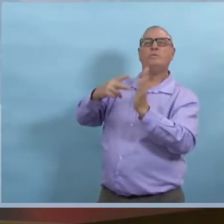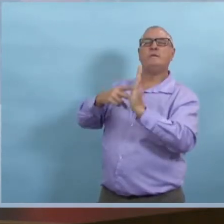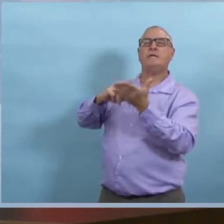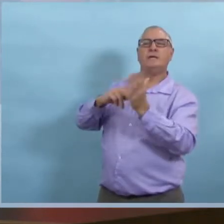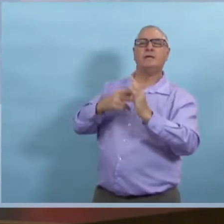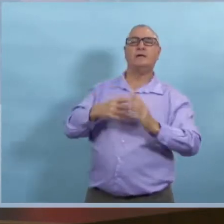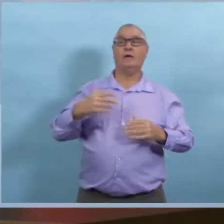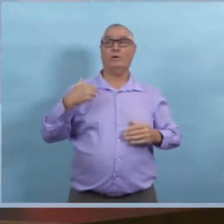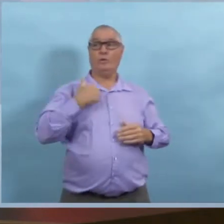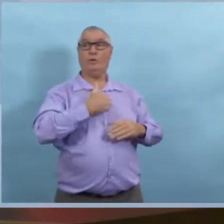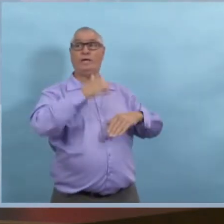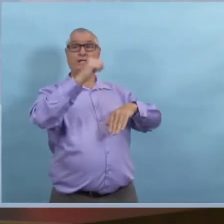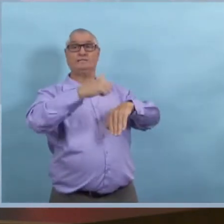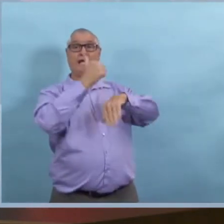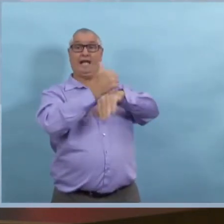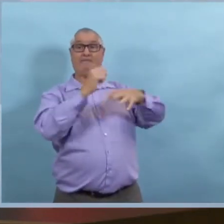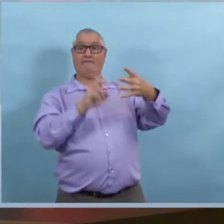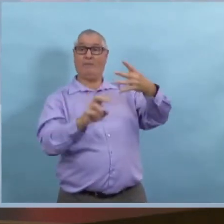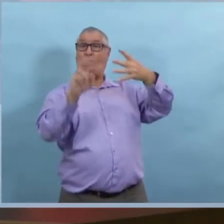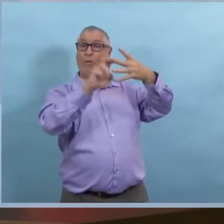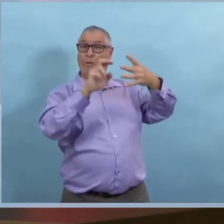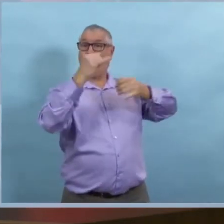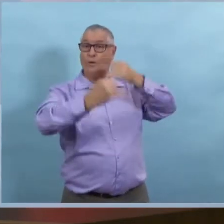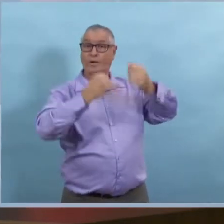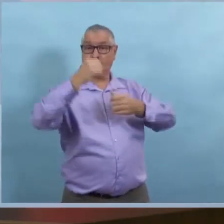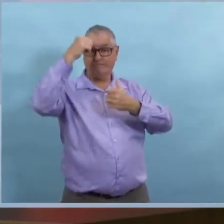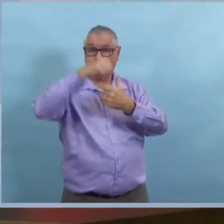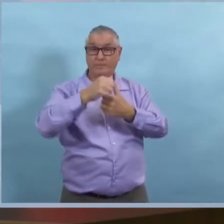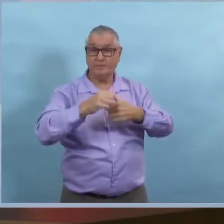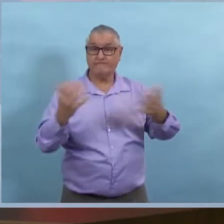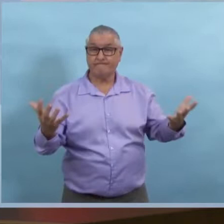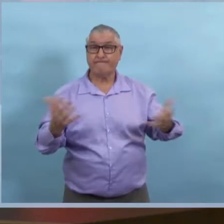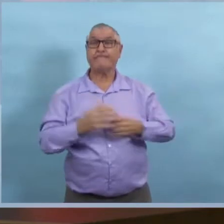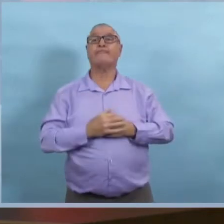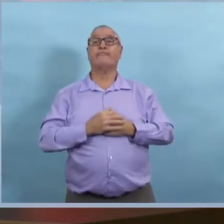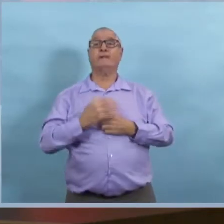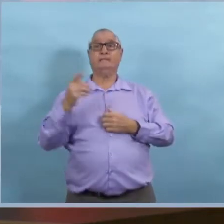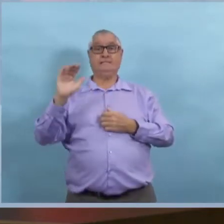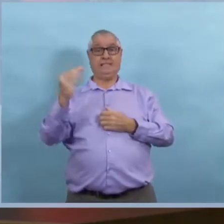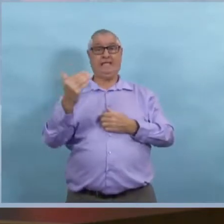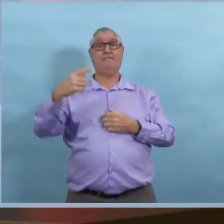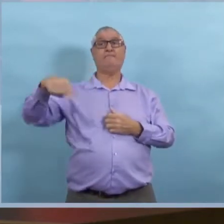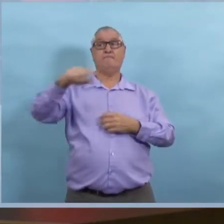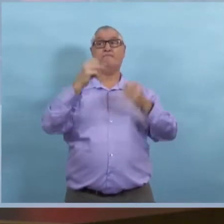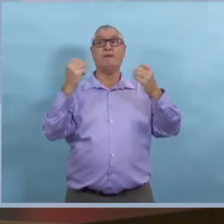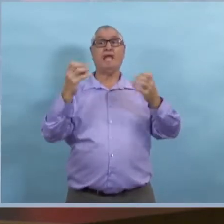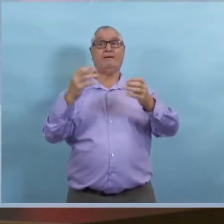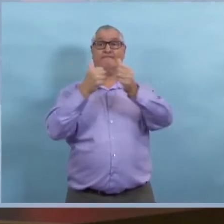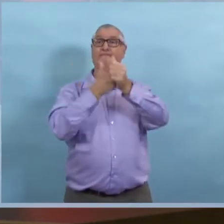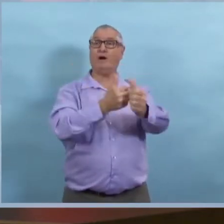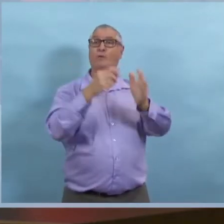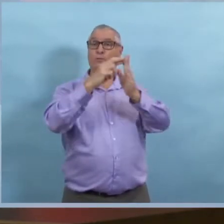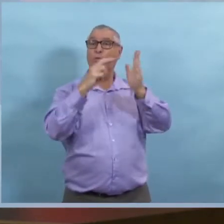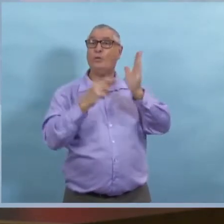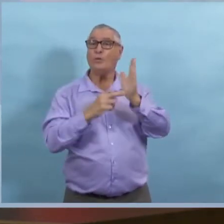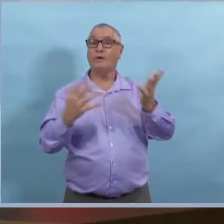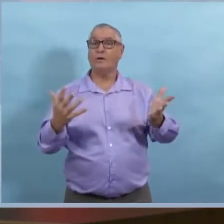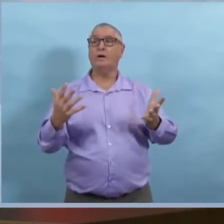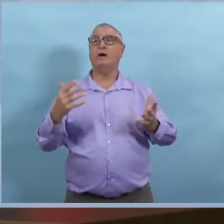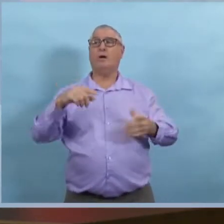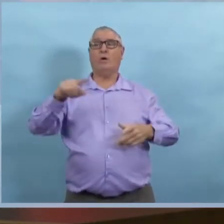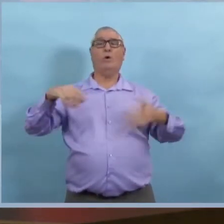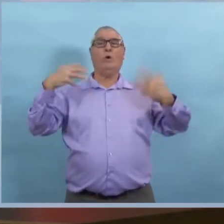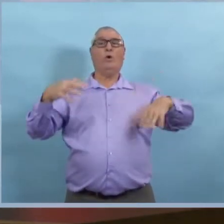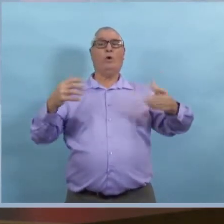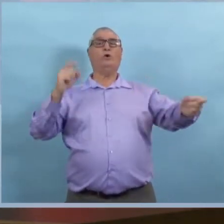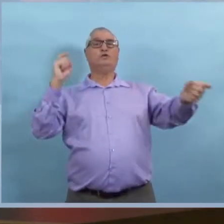Je vous dirais que depuis qu'on a mis en place certaines de ces restrictions de niveau orange, on a vu que les